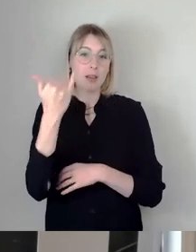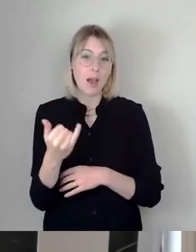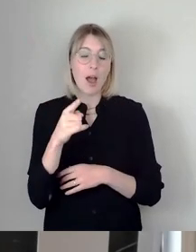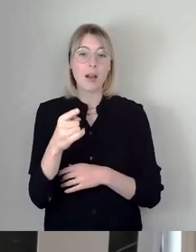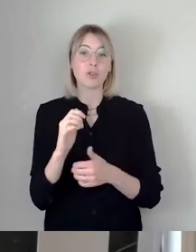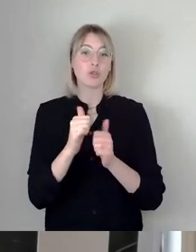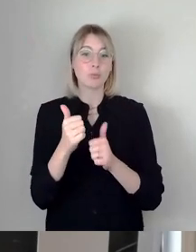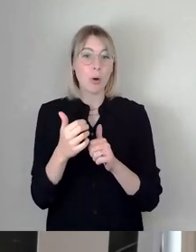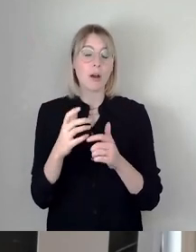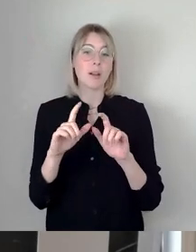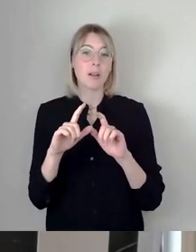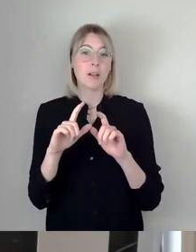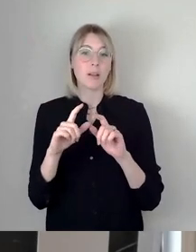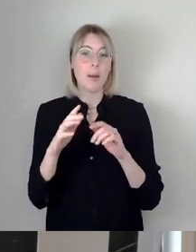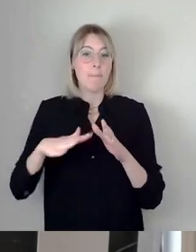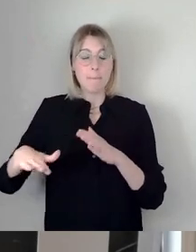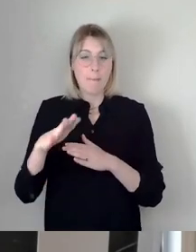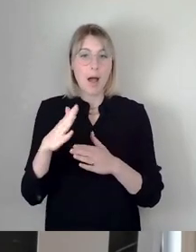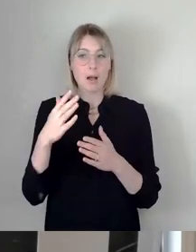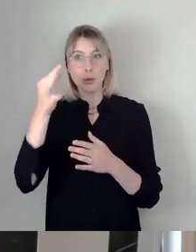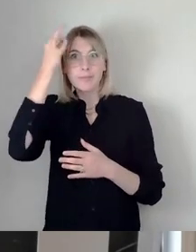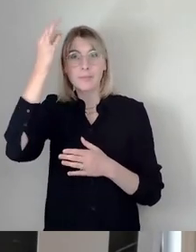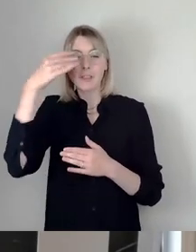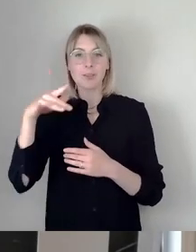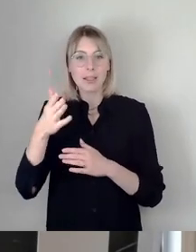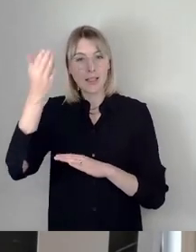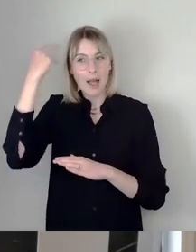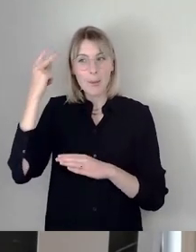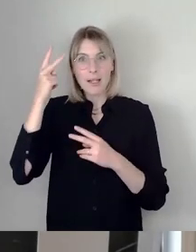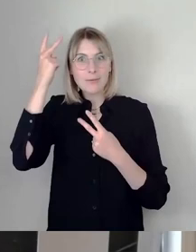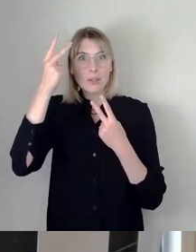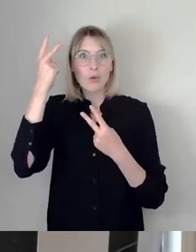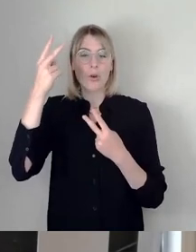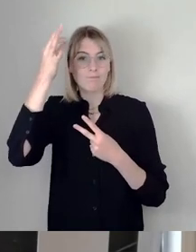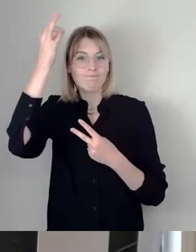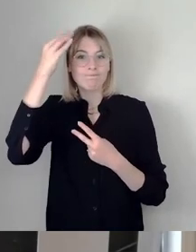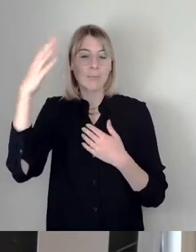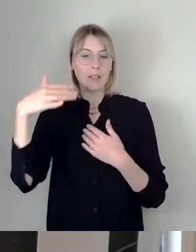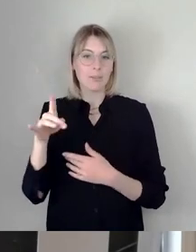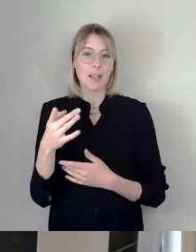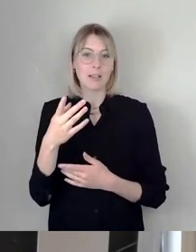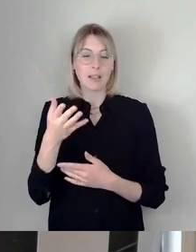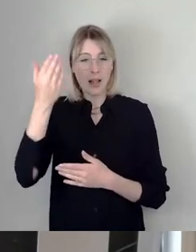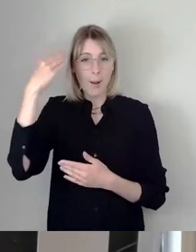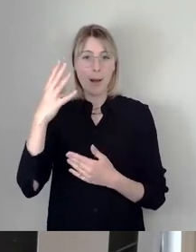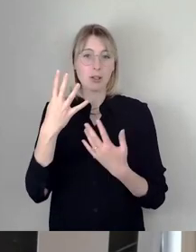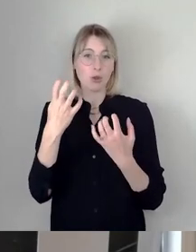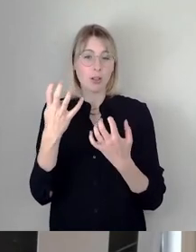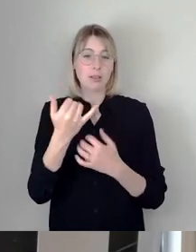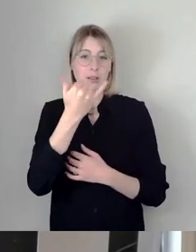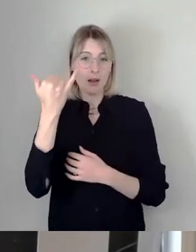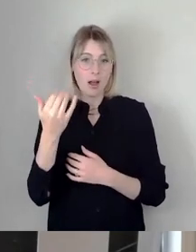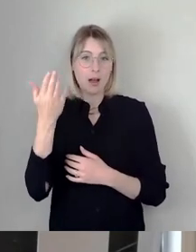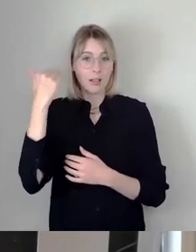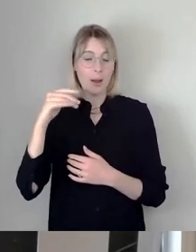super geniale Sache visionär damals sein kann. Da müssen wir in die 90er gehen. Da haben wir nämlich angefangen mit dem